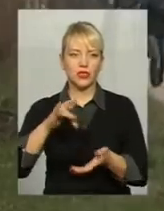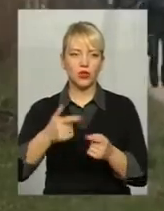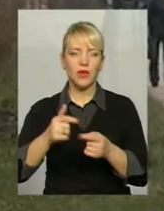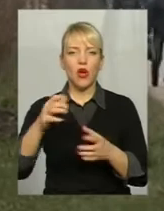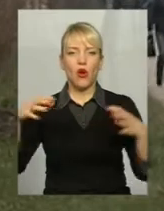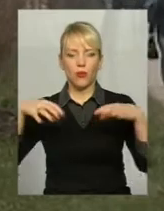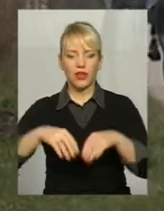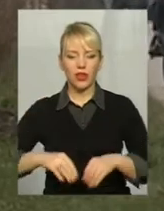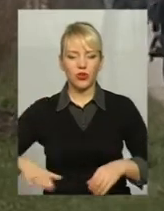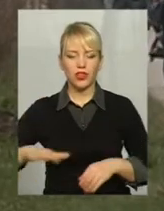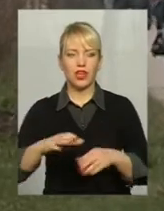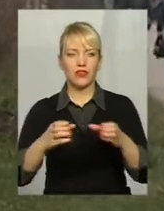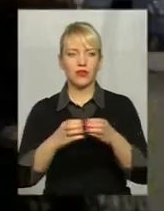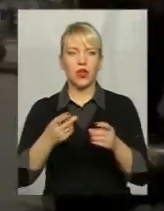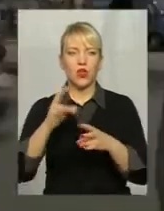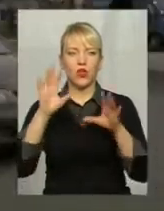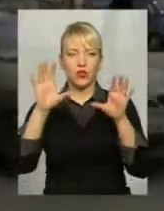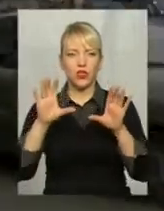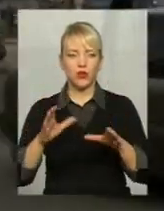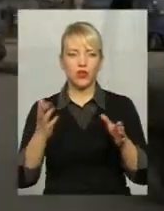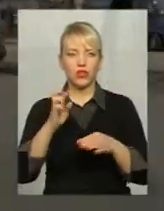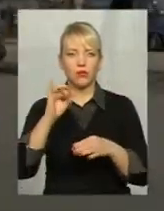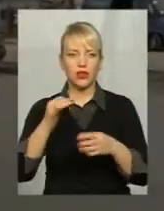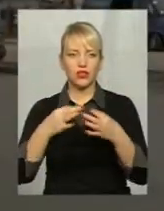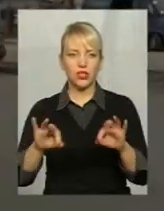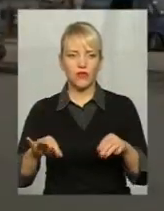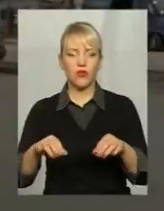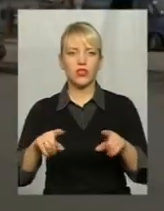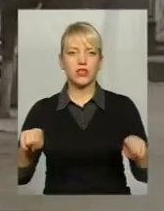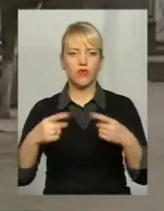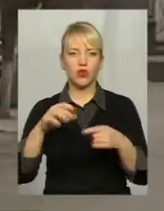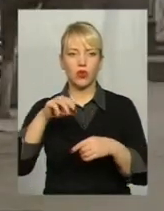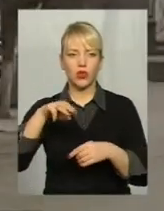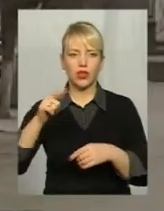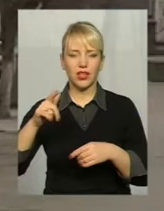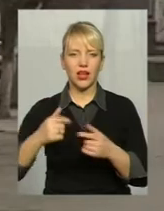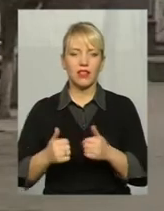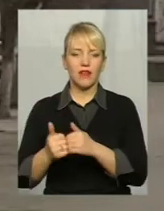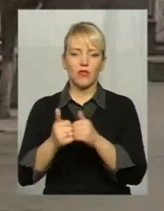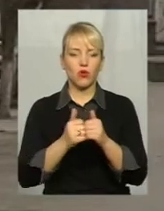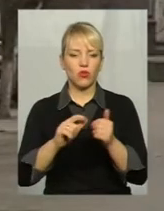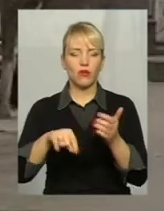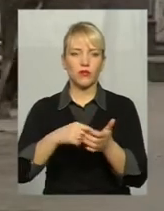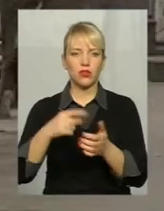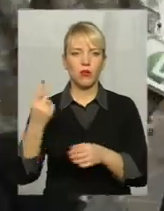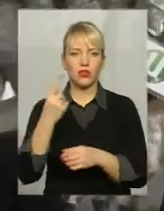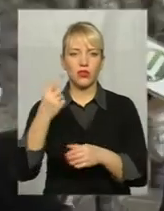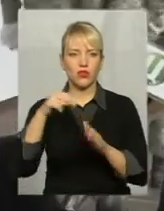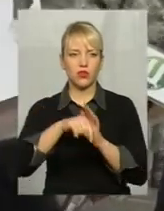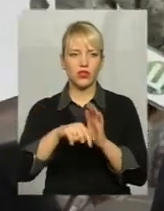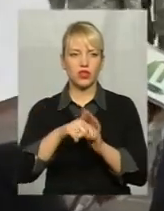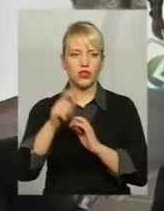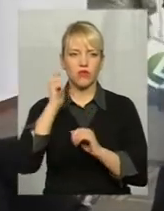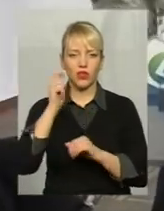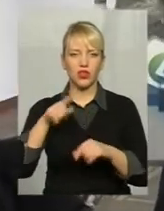його очільник Микола Мельничук Та от закону, який би дозволив створювати ОТГ навколо міст обласного значення В Україні поки що немає Вже в